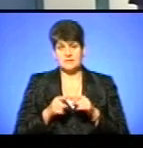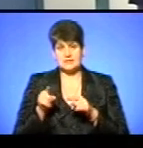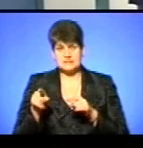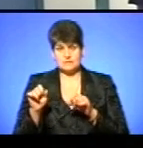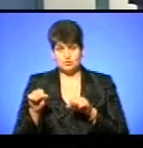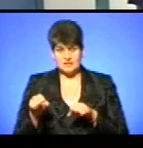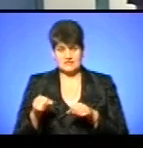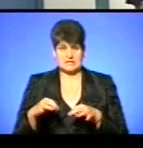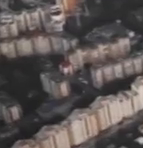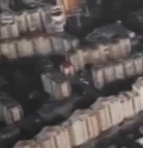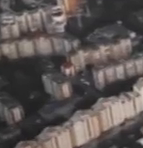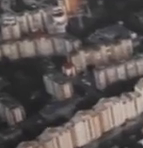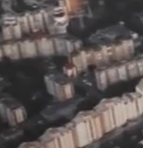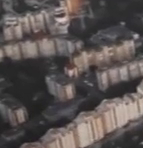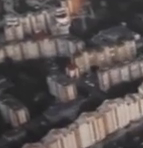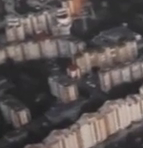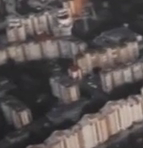транспорту. Тож я дякую вам.